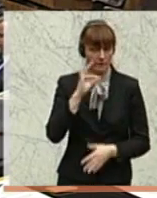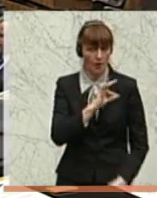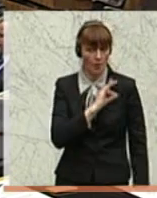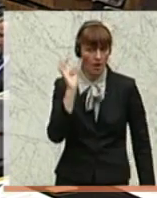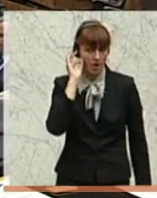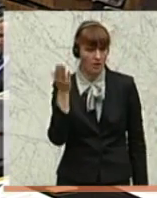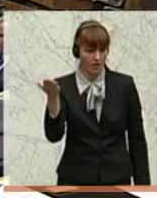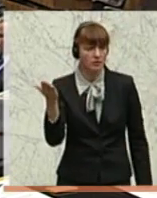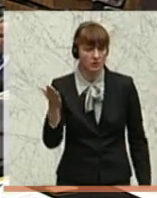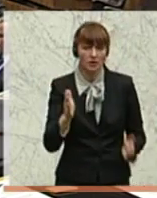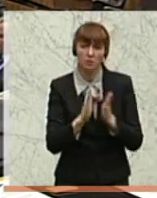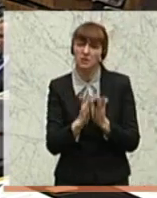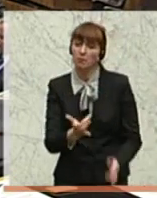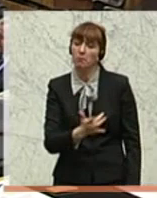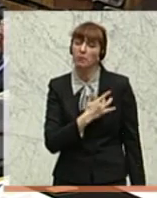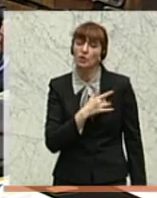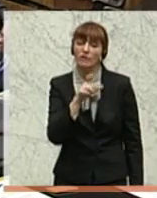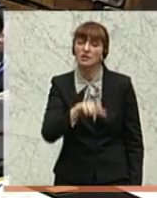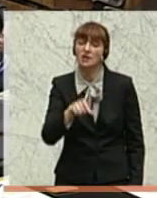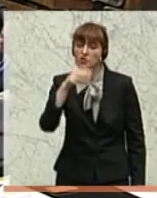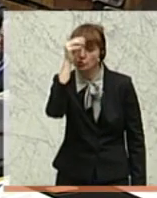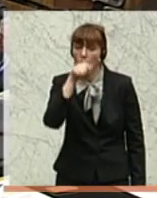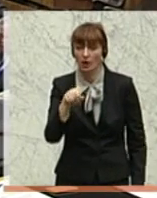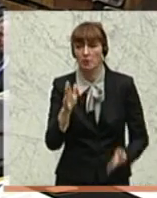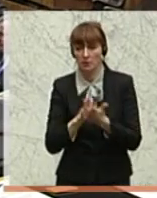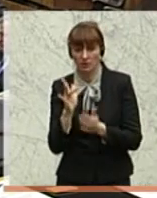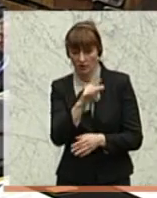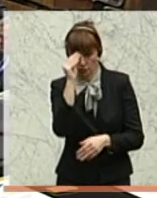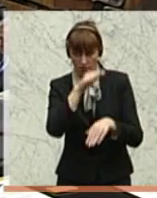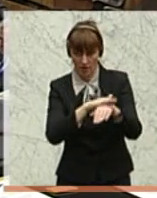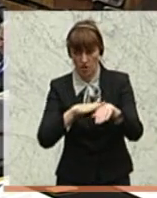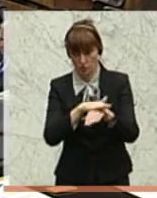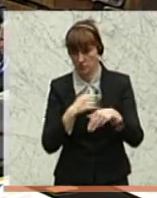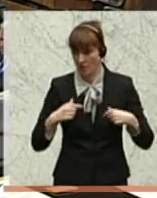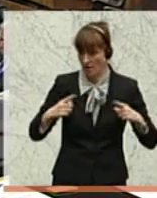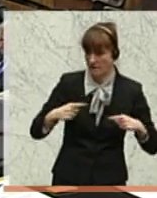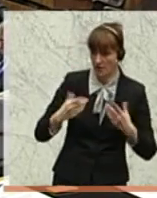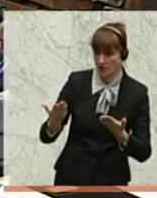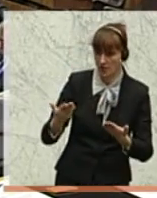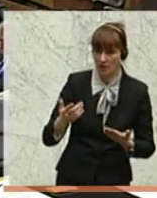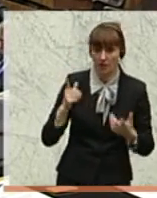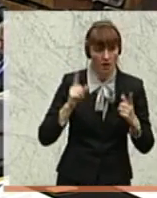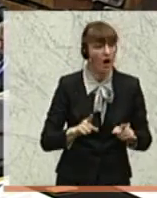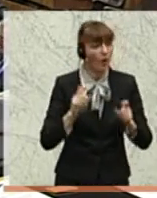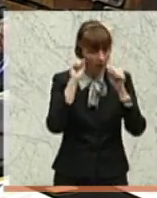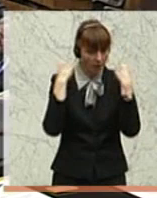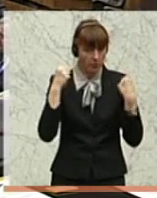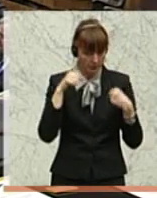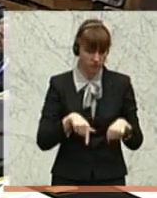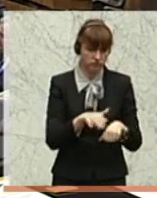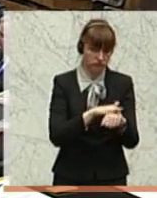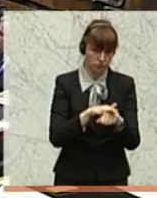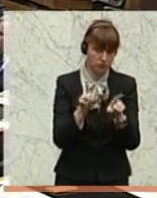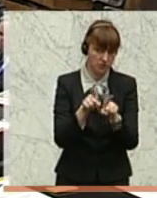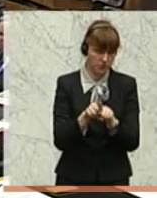Sie sich bei den Betroffenen an diesen Schulen vielleicht entschuldigen. Zu entschuldigen hat sich allerdings auch die Republik. In ihrem